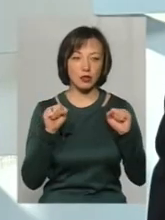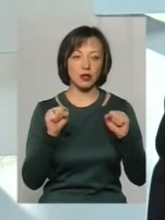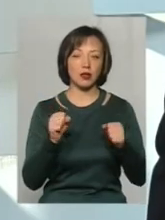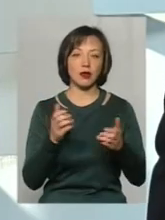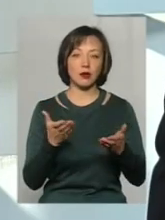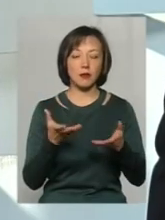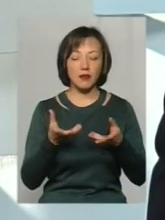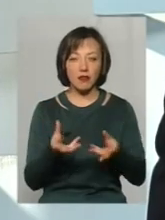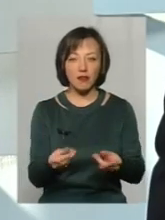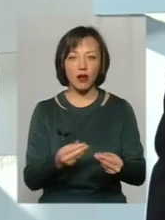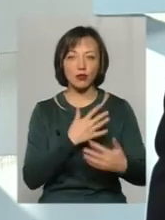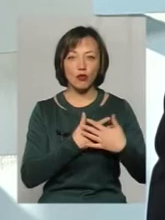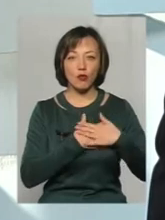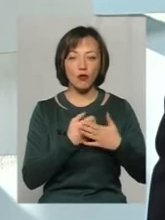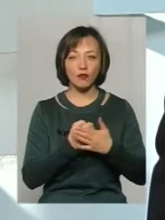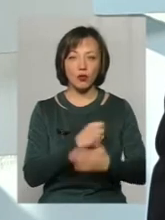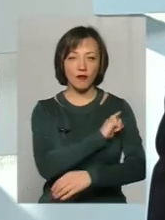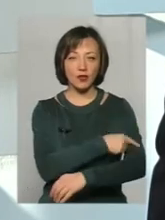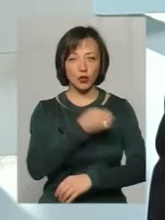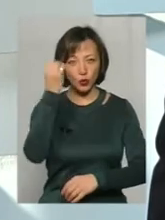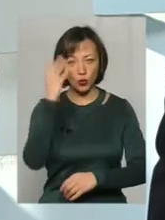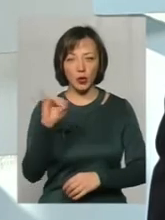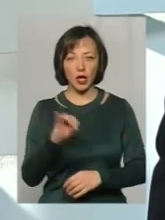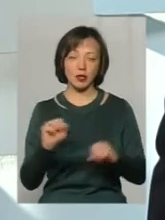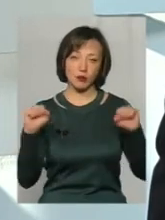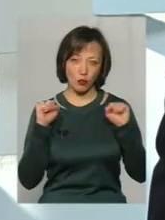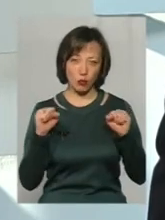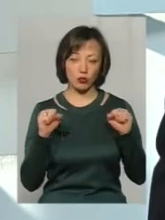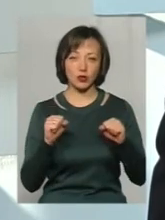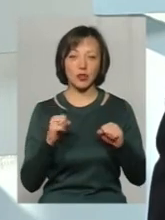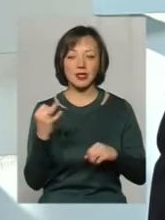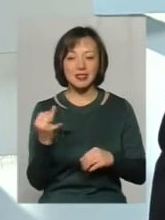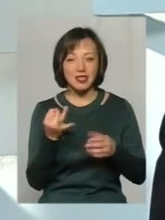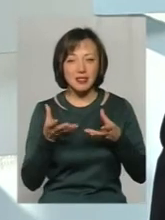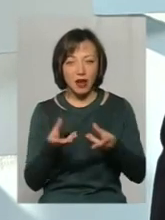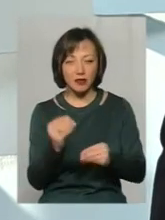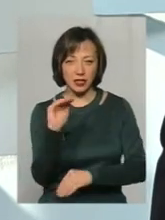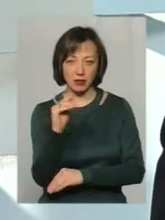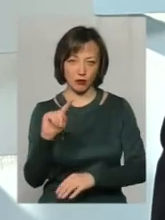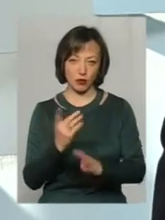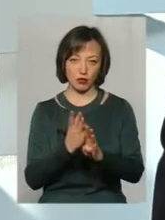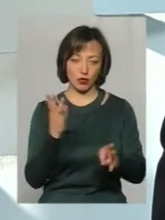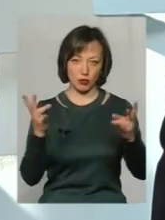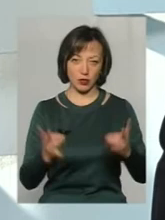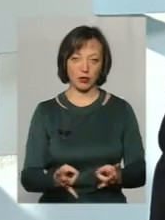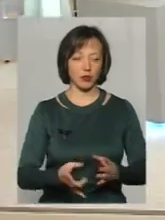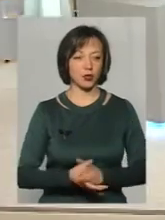переривається любов до фізичної культури і спорту. Зацікавити дитину в першу чергу, навіть.